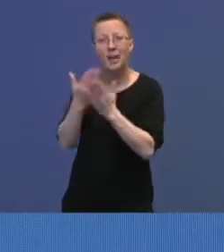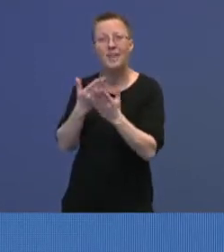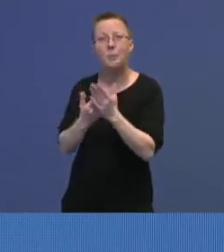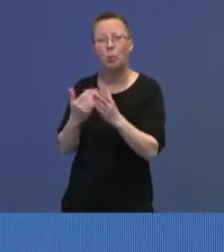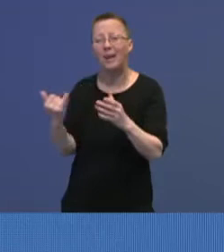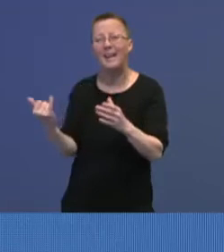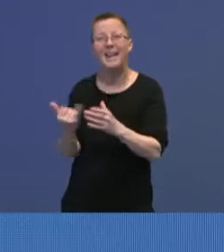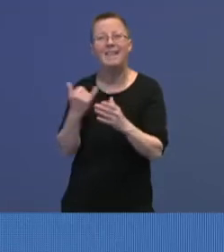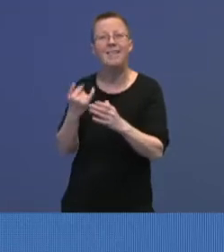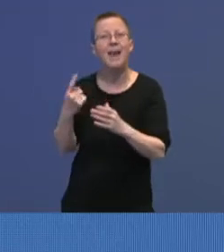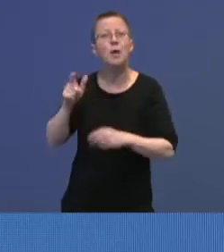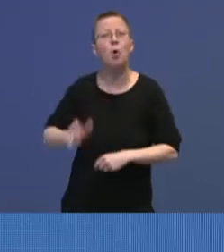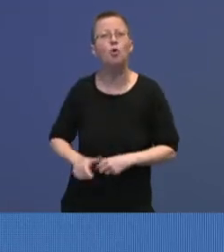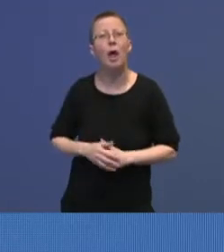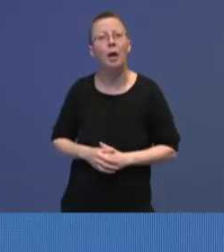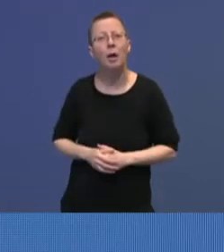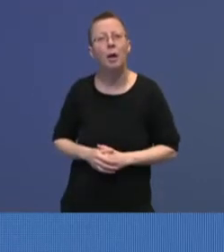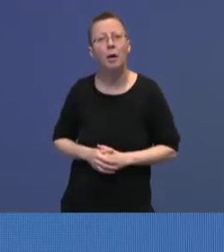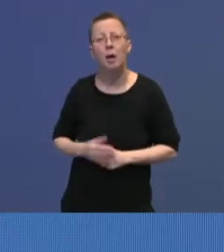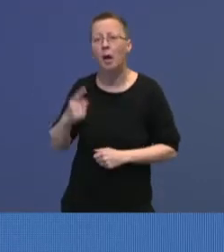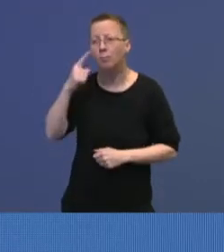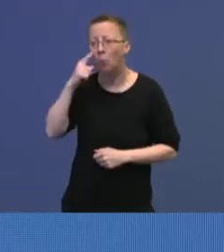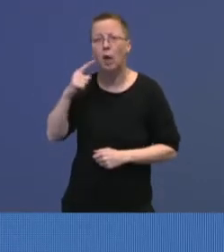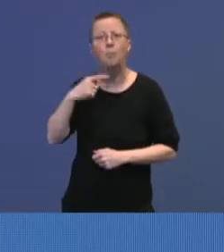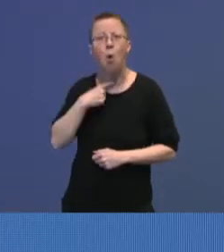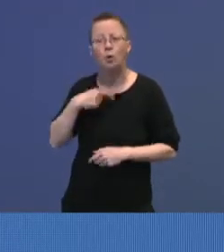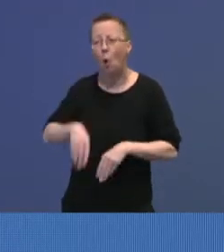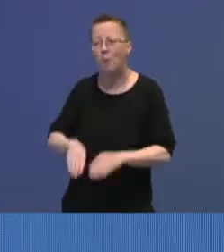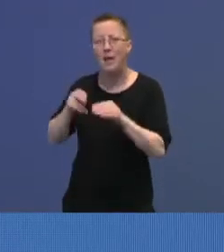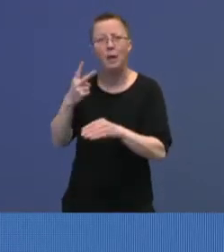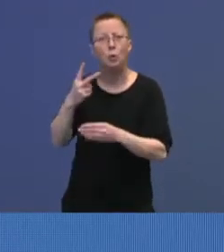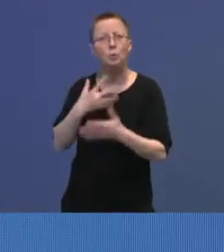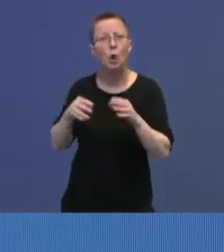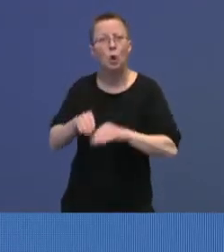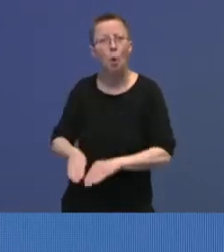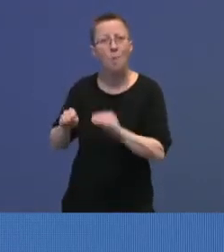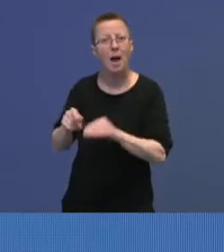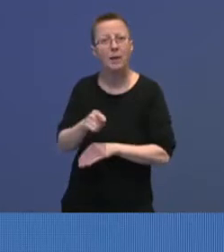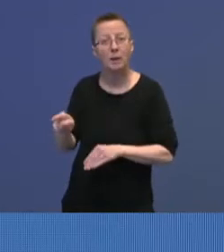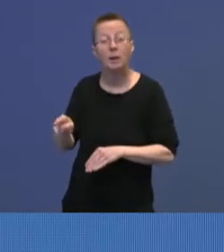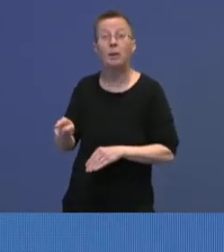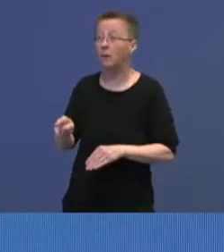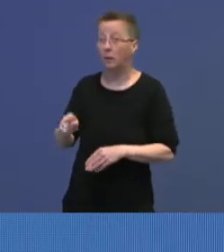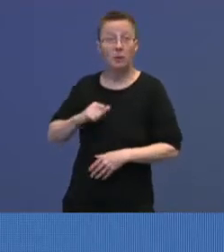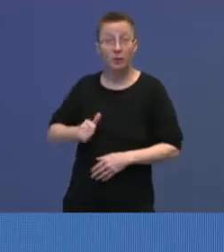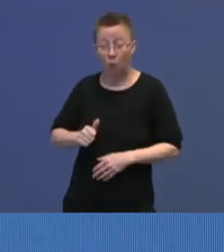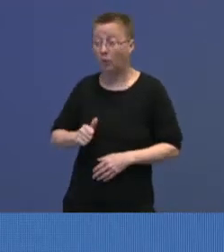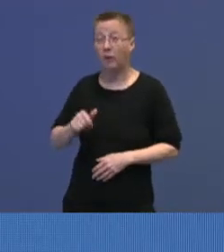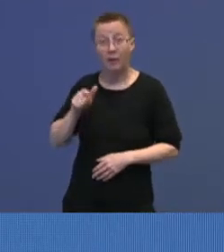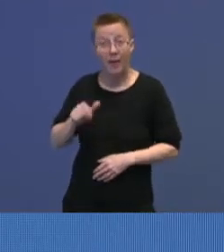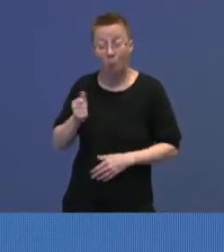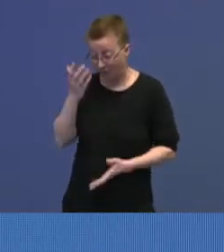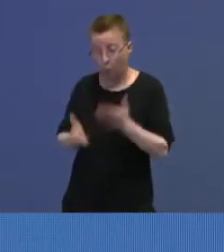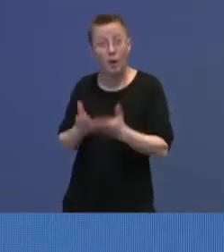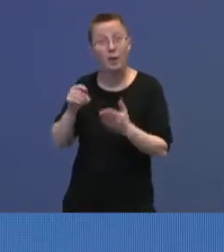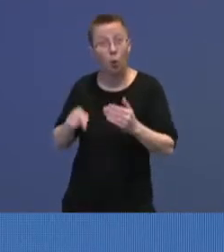innen en måned, med morsmålsopplæring og tospråklig opplæring. Det er jo helt åpenbart av de tingene vi må se på